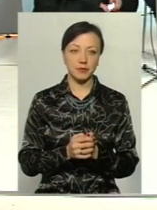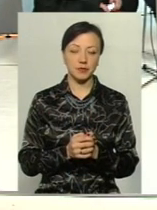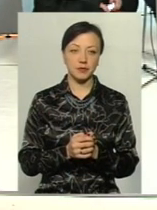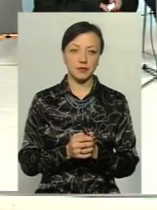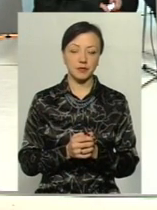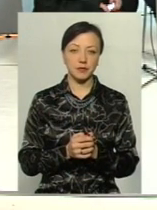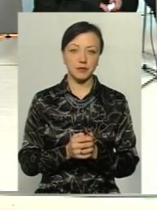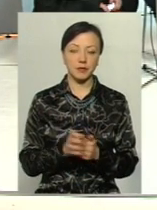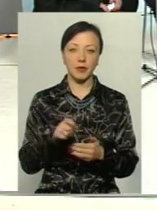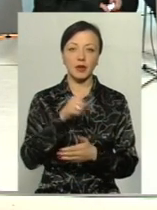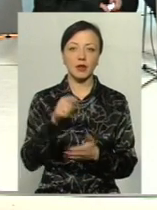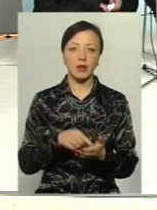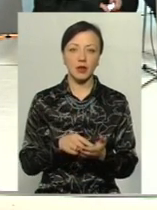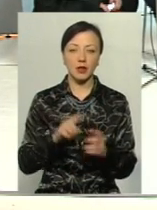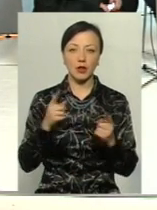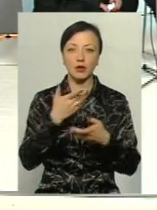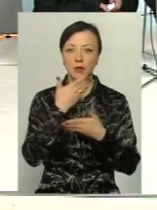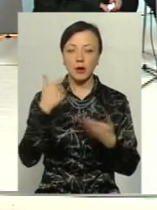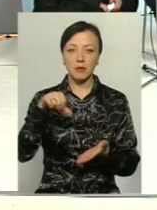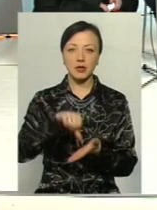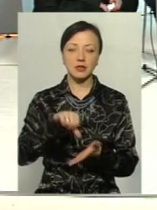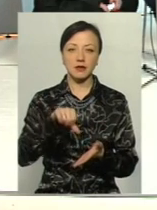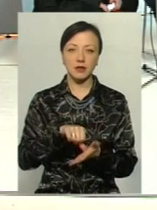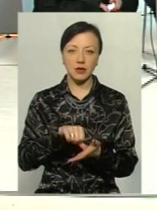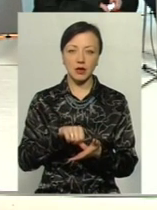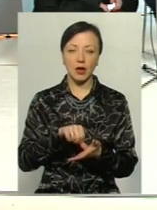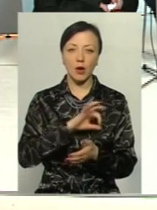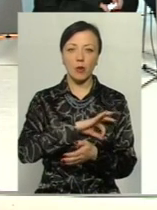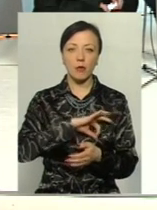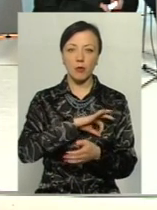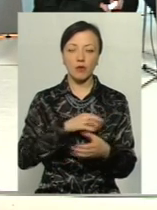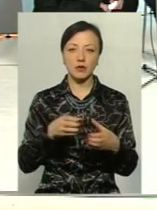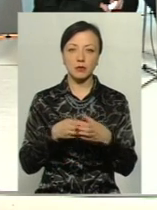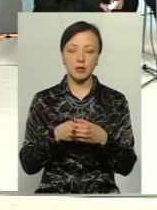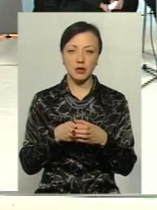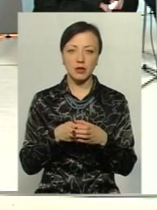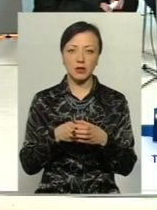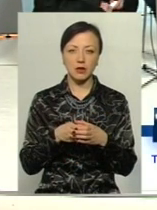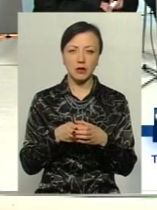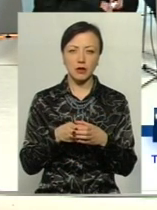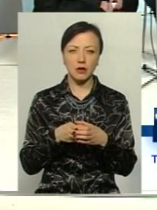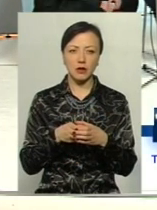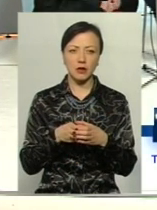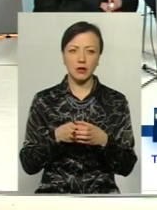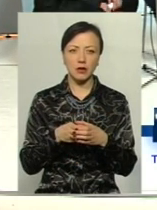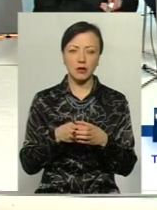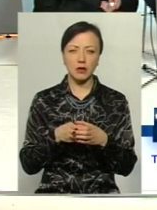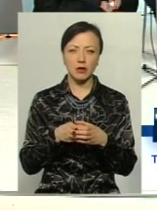Чому немає представника розпілки, я кажучи, уроді базарників?